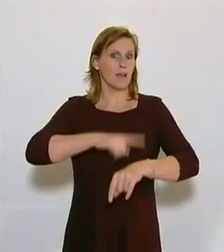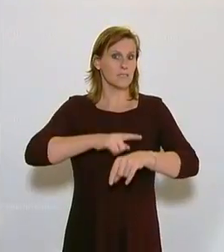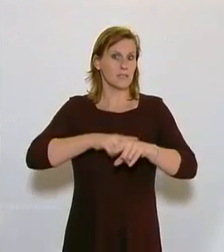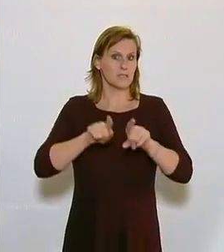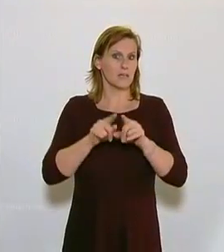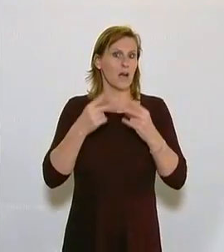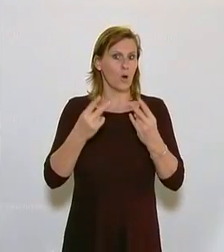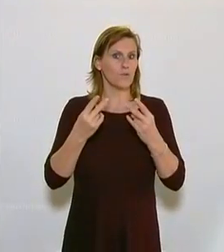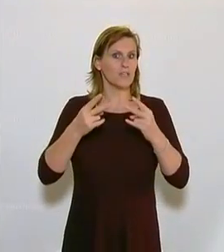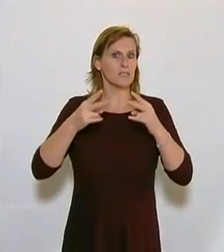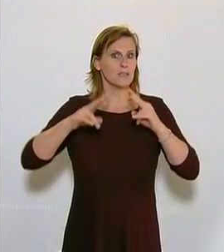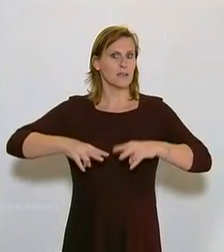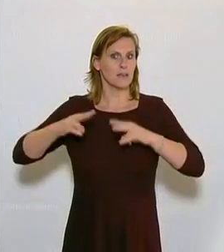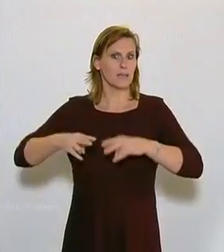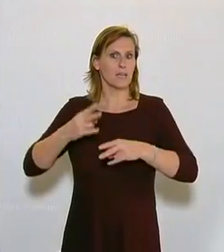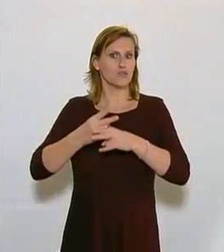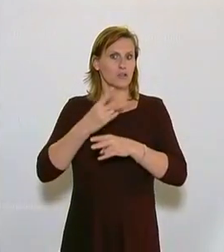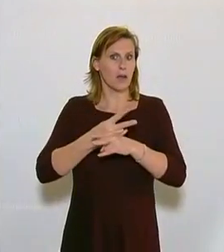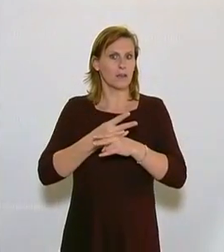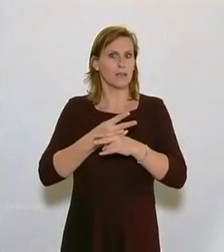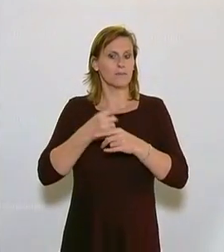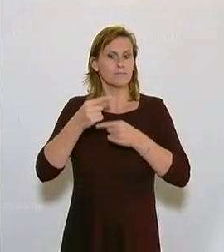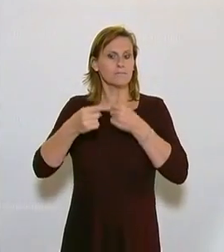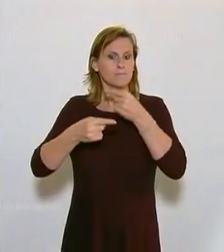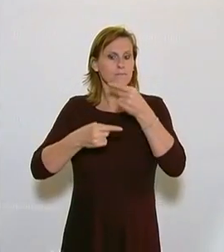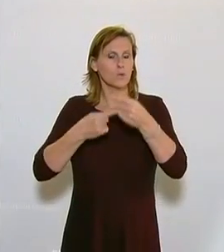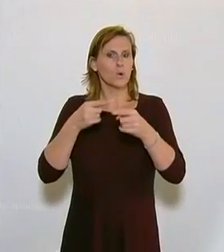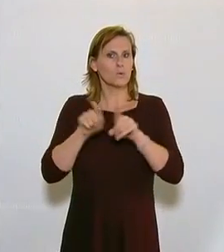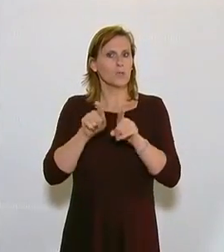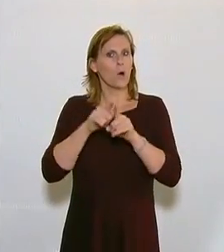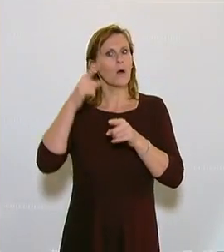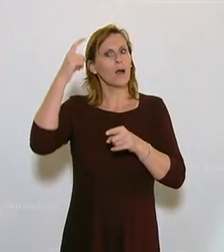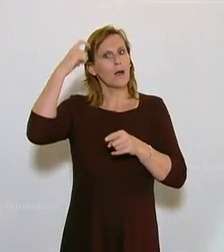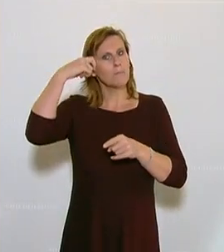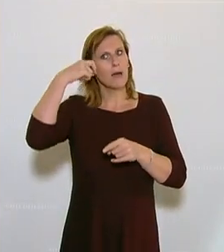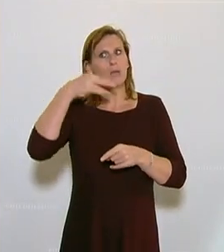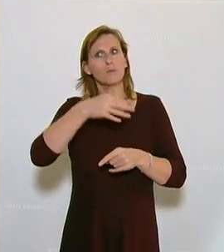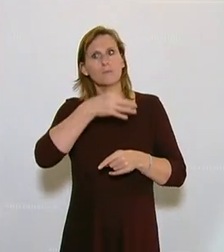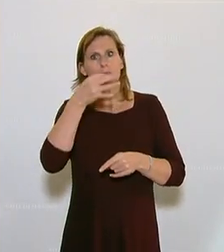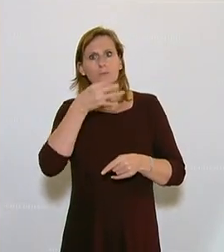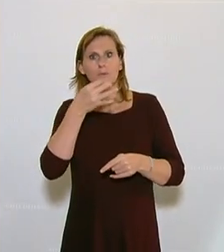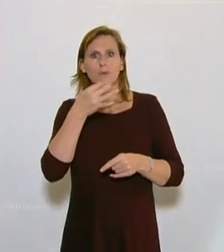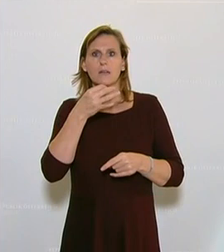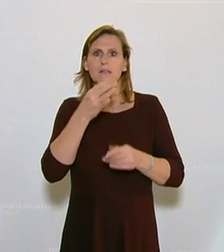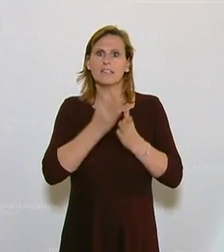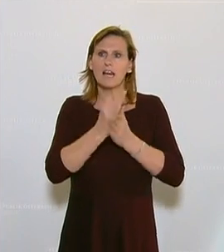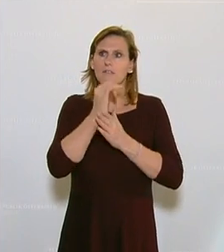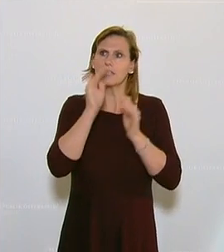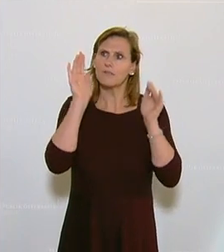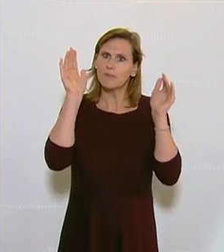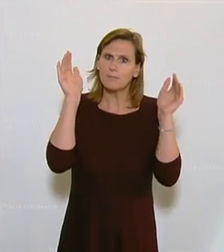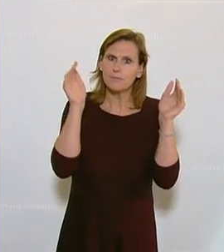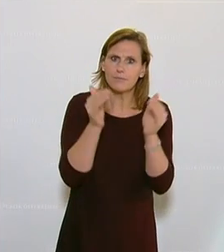Vorgehen und eine möglichst geringe Einschränkung der Meinungs und Meinungsäußerungsfreiheit geben. Das sind unsere